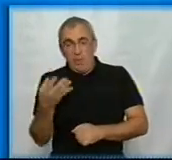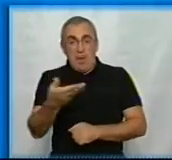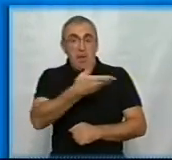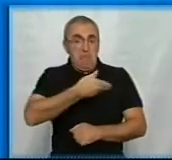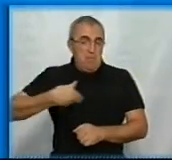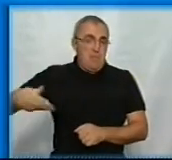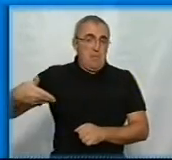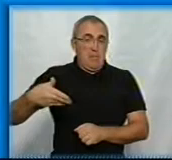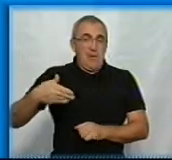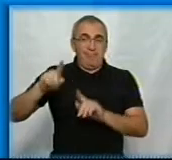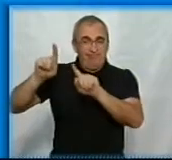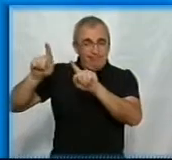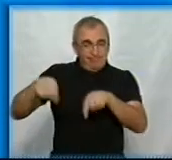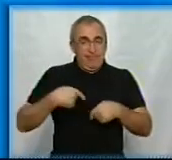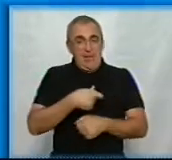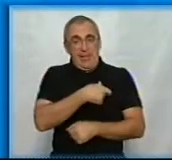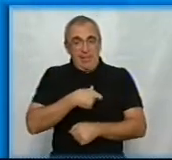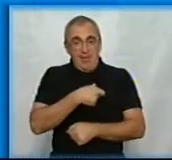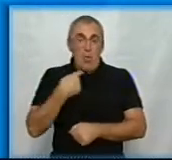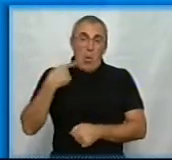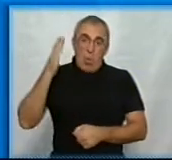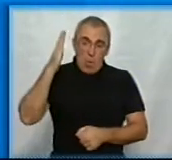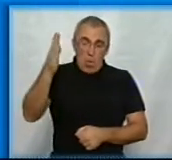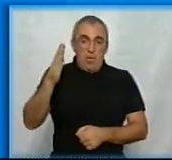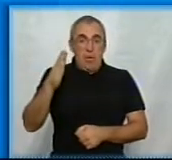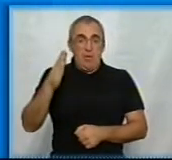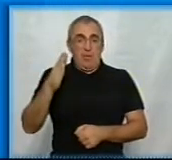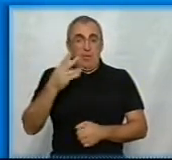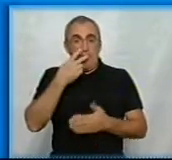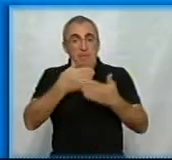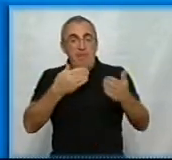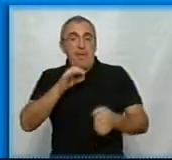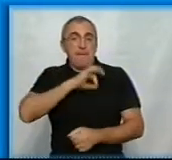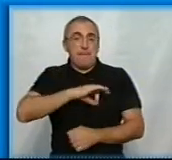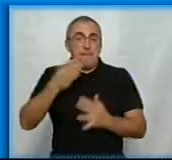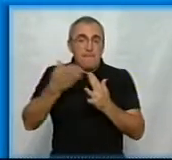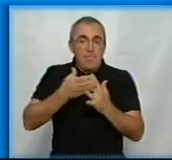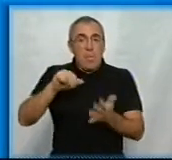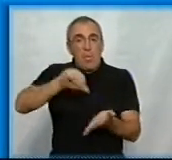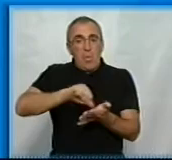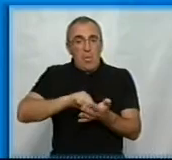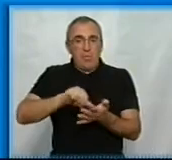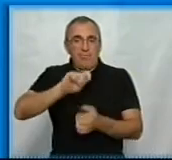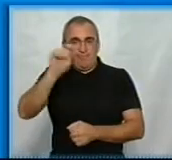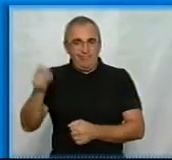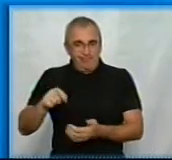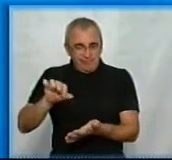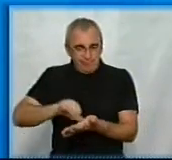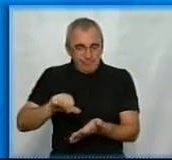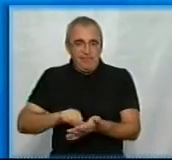вимагаємо, аби депутати його проголосували, передбаченої пільги для учасників бойових дій,